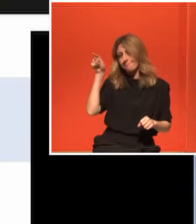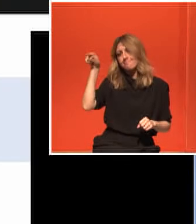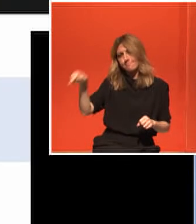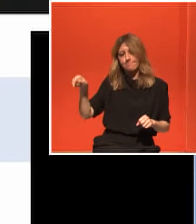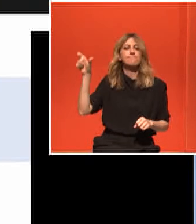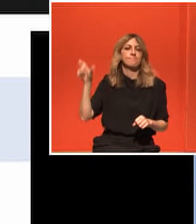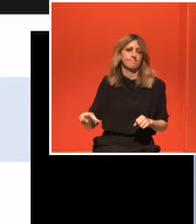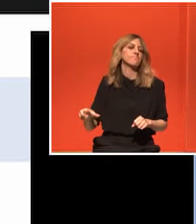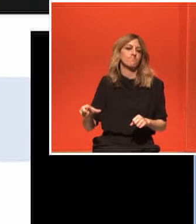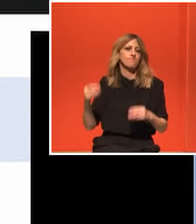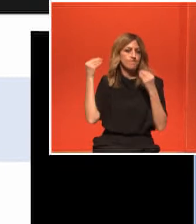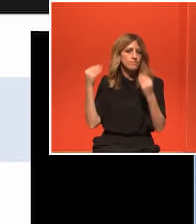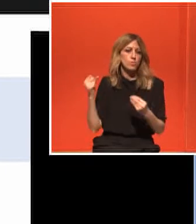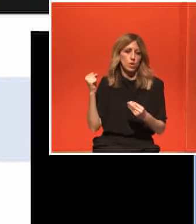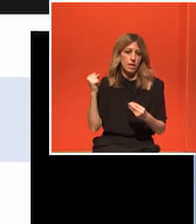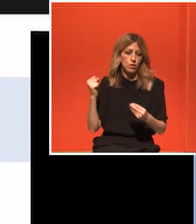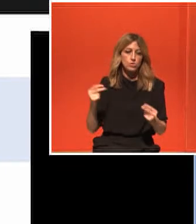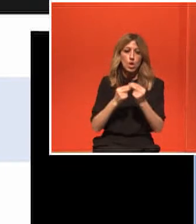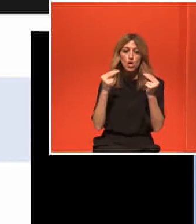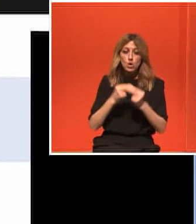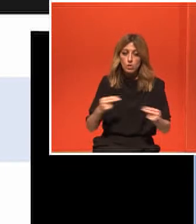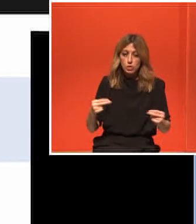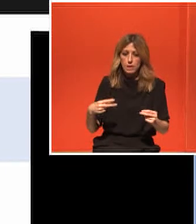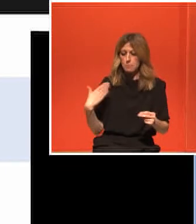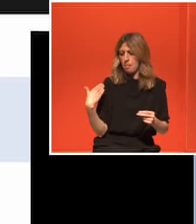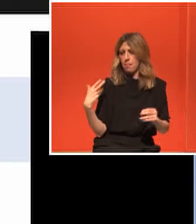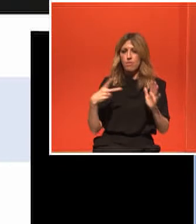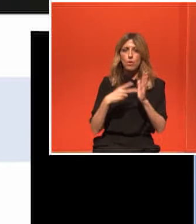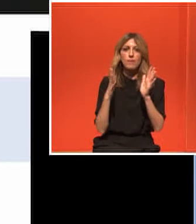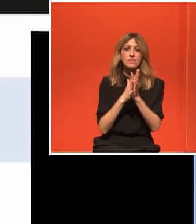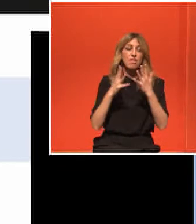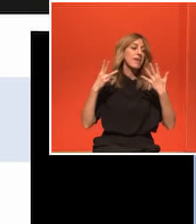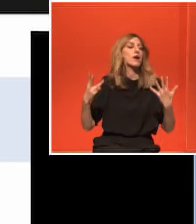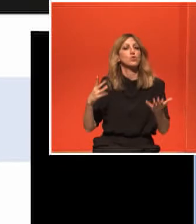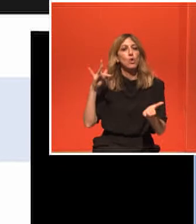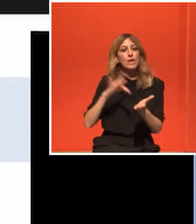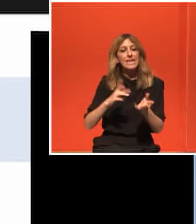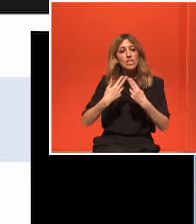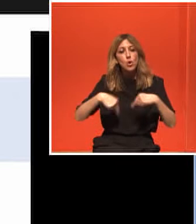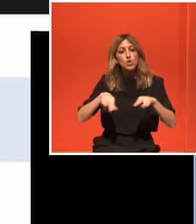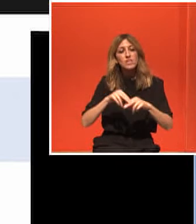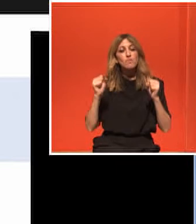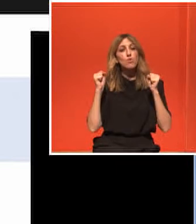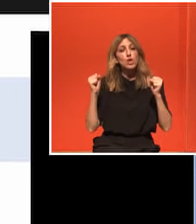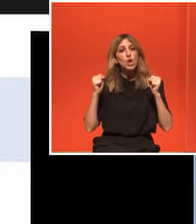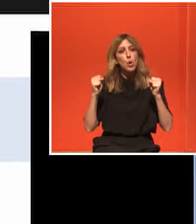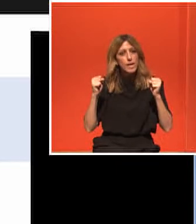σήμερα πετύχαμε το 2018 ότι το Κεντρικό Συμβούλιο Υγείας να έχει αποδεχτεί τη θεραπευτική άσκηση